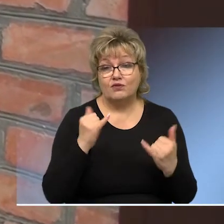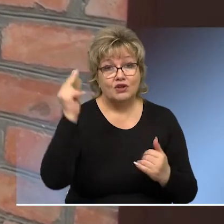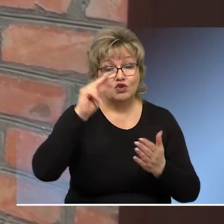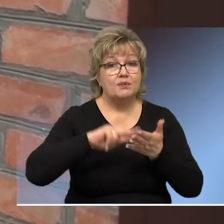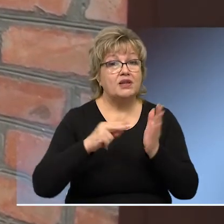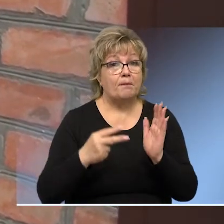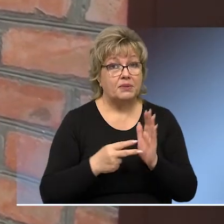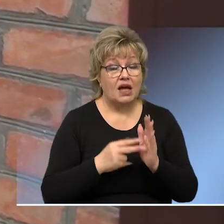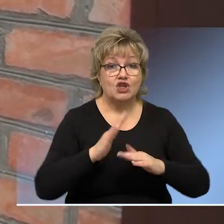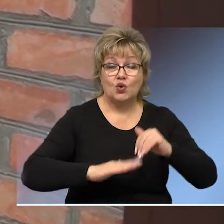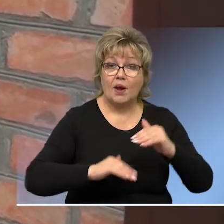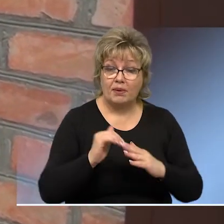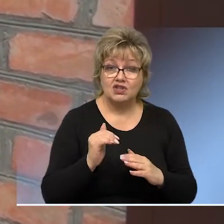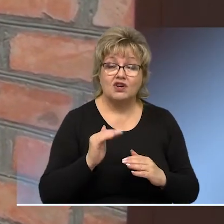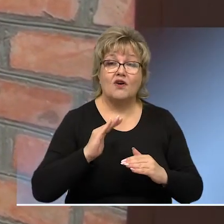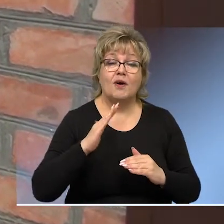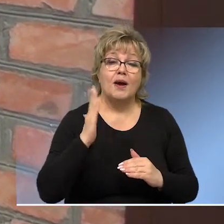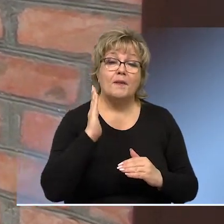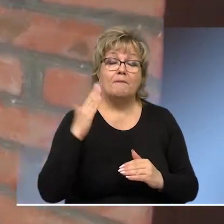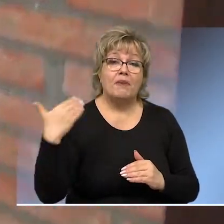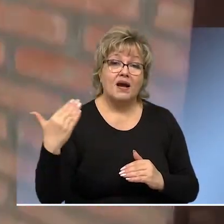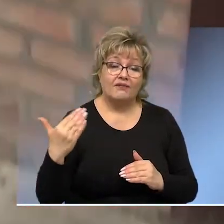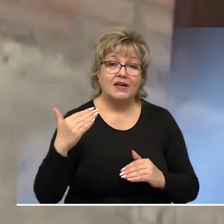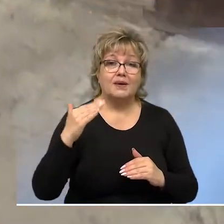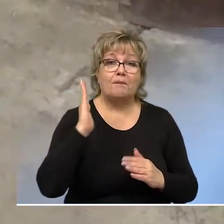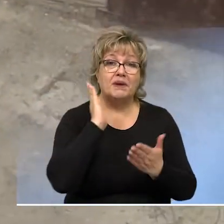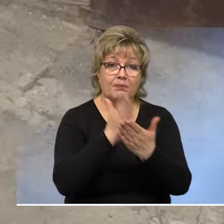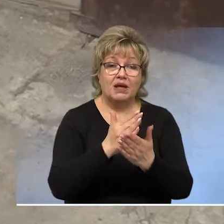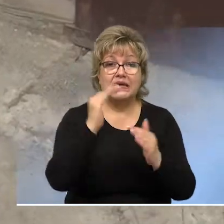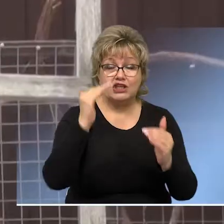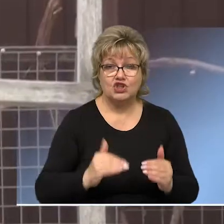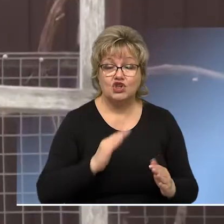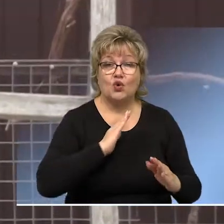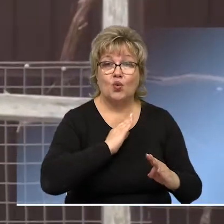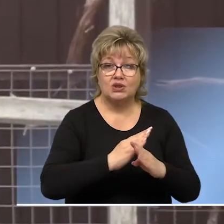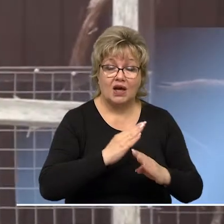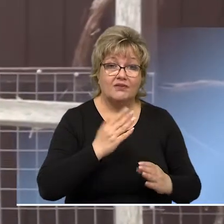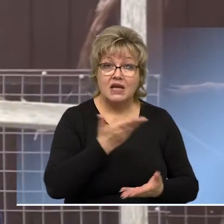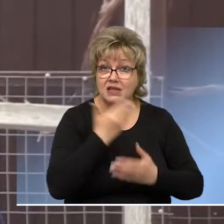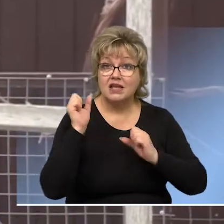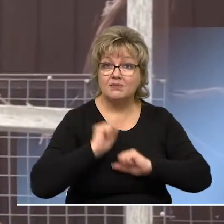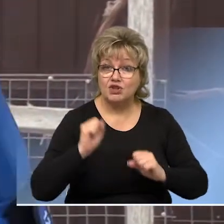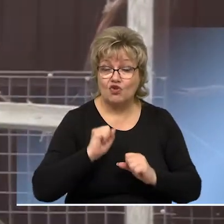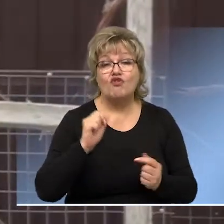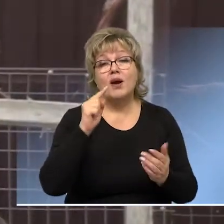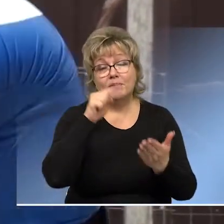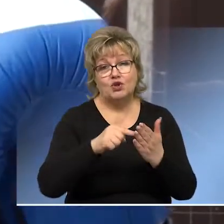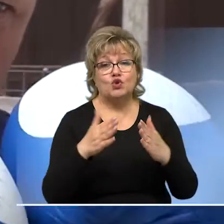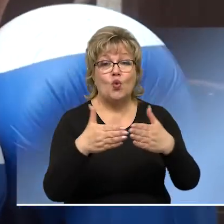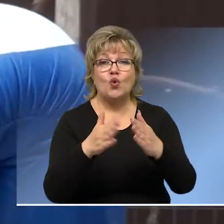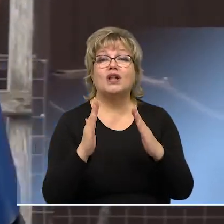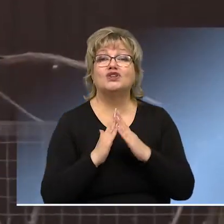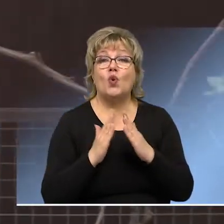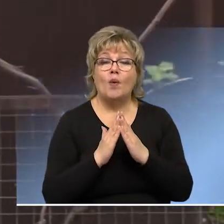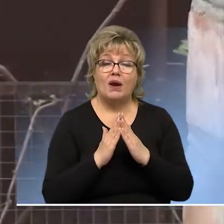Сегодня в учебном плане рукопашников отработка боковых, прямых и нижних ударов руками. Все как в боксе. Если нет мешков, подойдет и